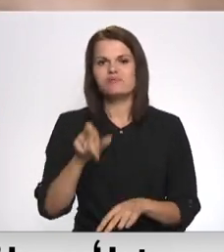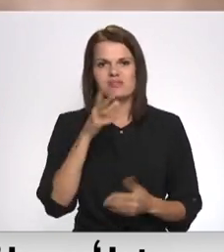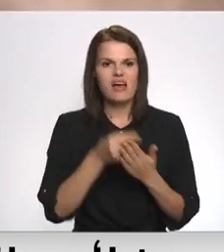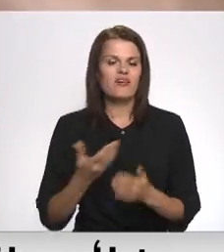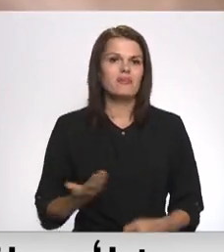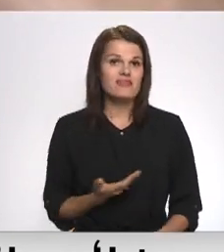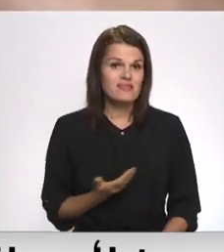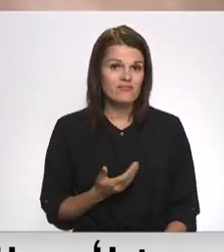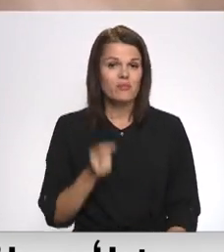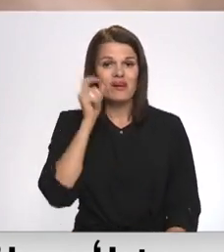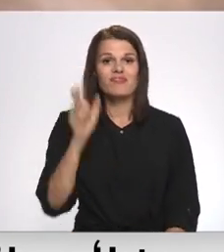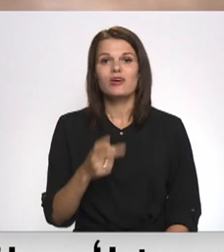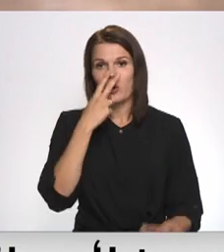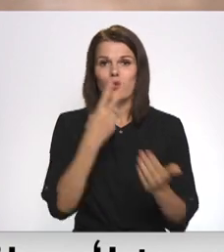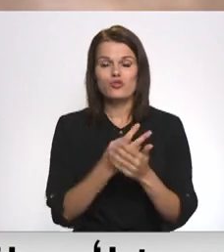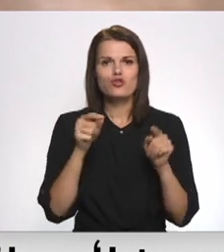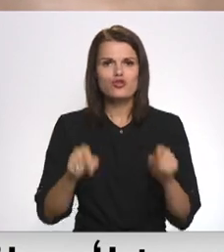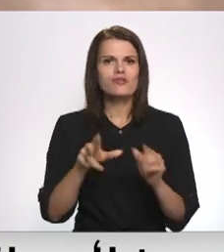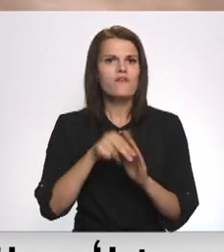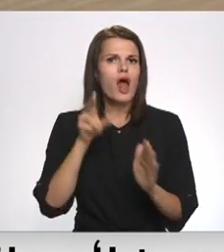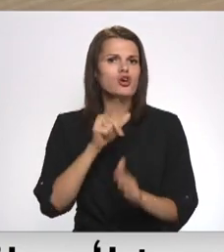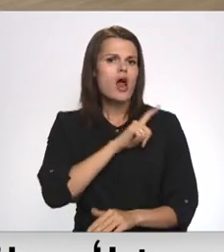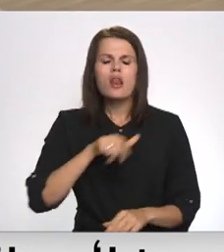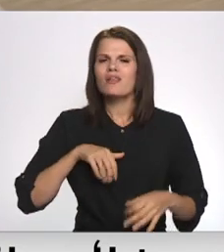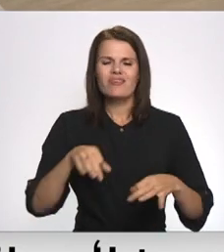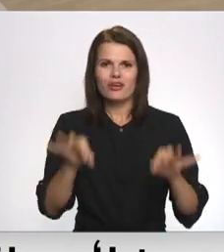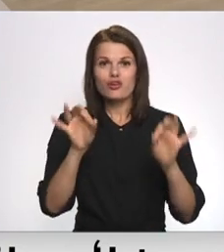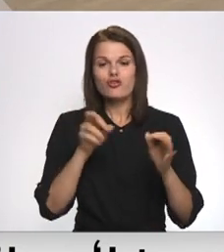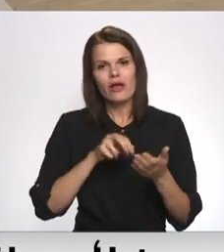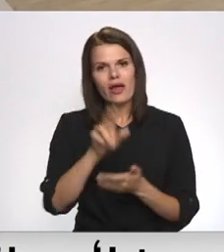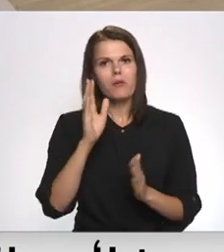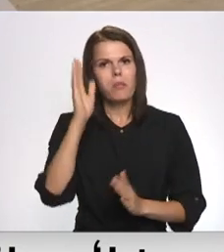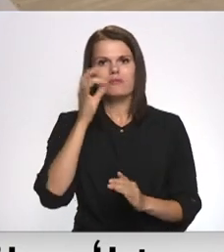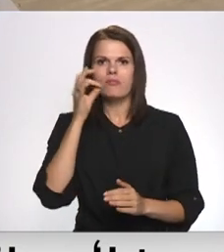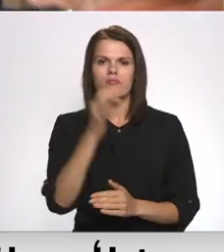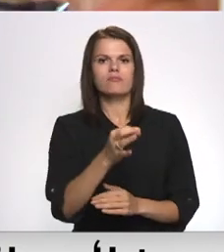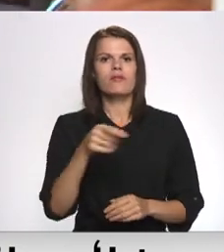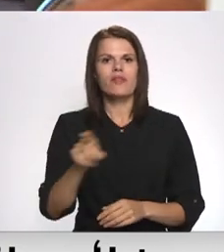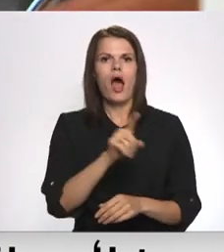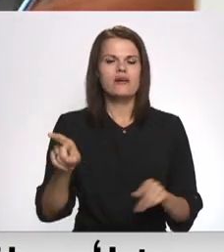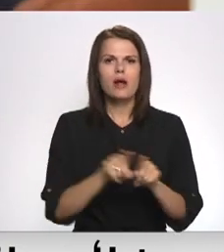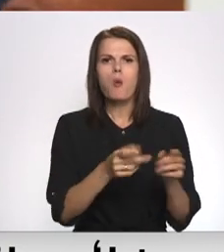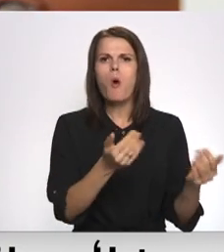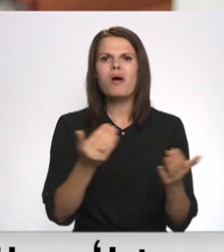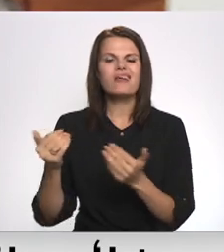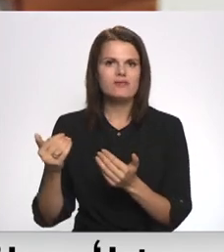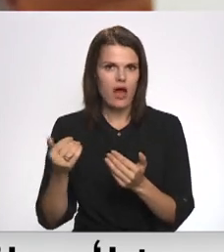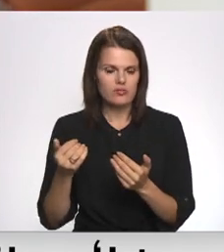Poznieks uzskata, ka šīs vēlēšanas Latvijā ir ļoti izšķirošas. Un iešanu balsot sauc par sava veida – mobilizāciju.